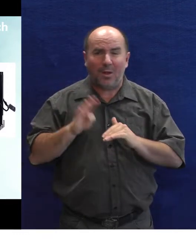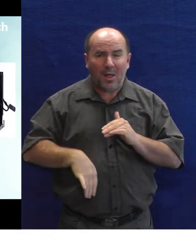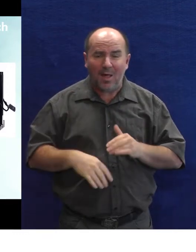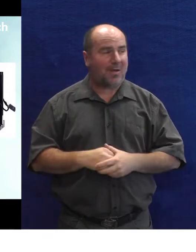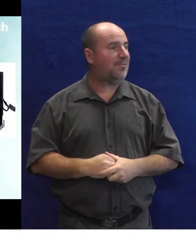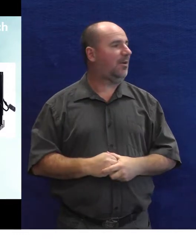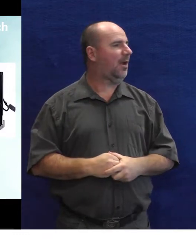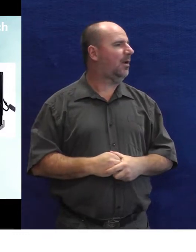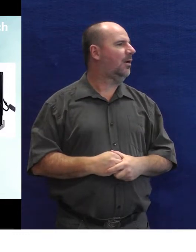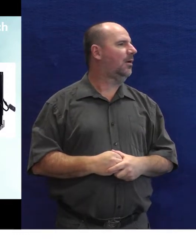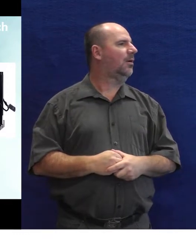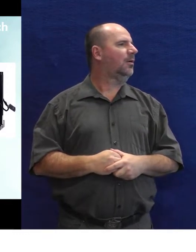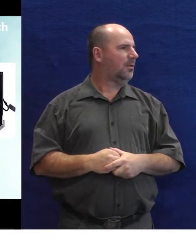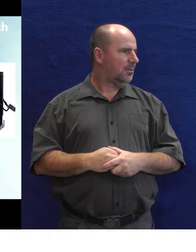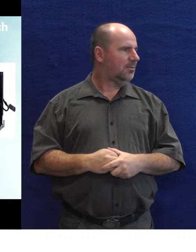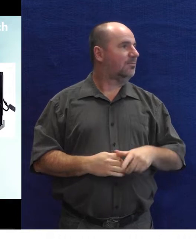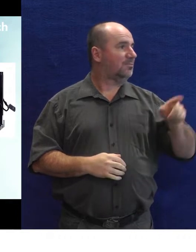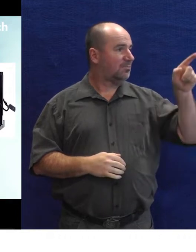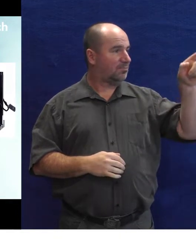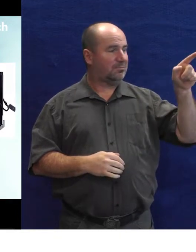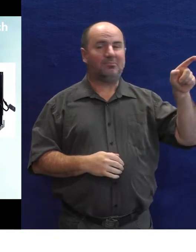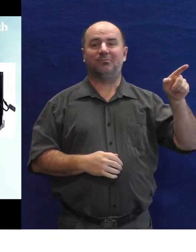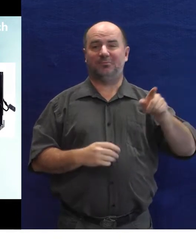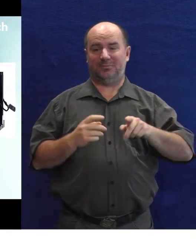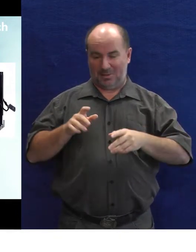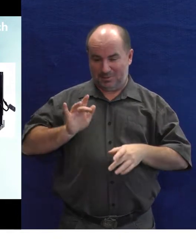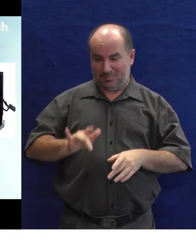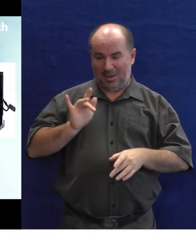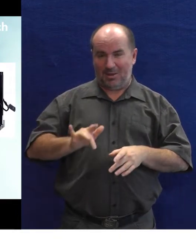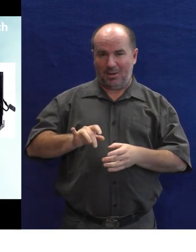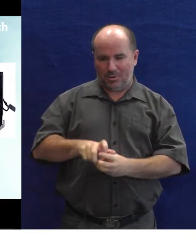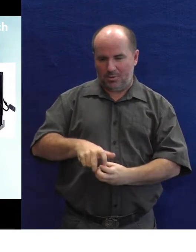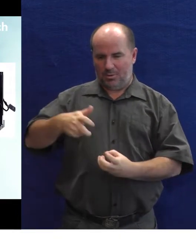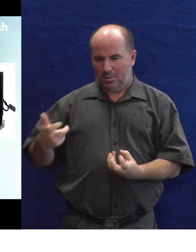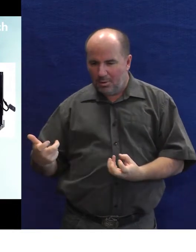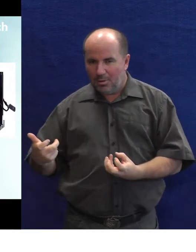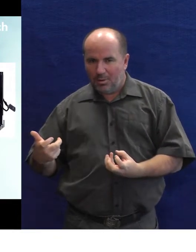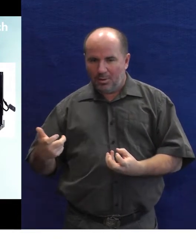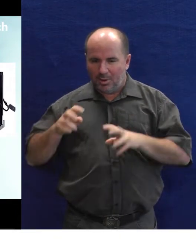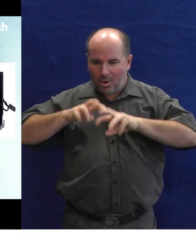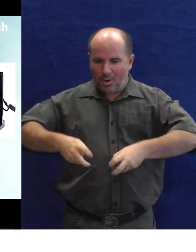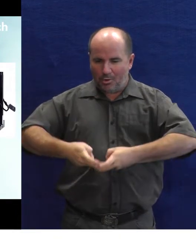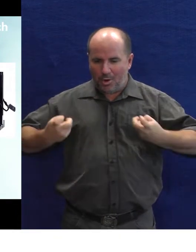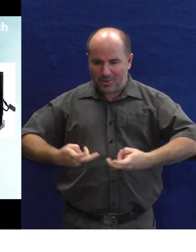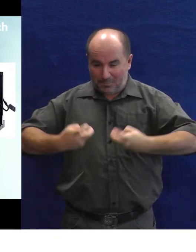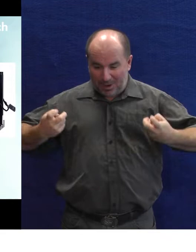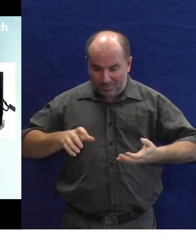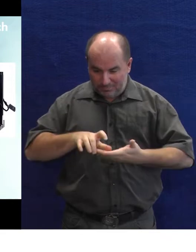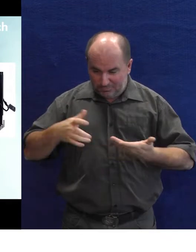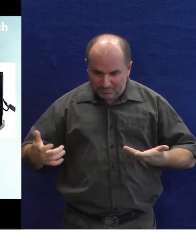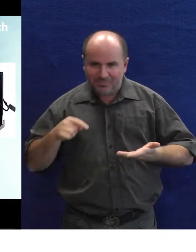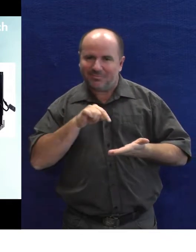nějakého pohledu, vymyslet si design a tak dále. Tady vidíte vlastně ten spínač pak rozebraný s tím